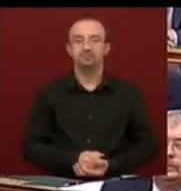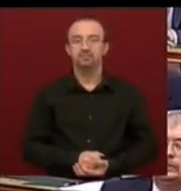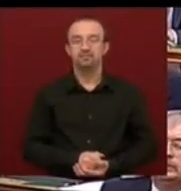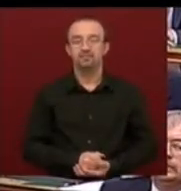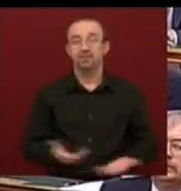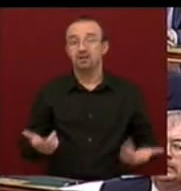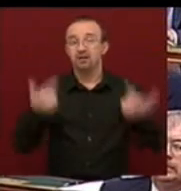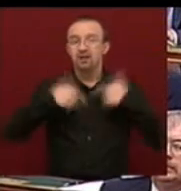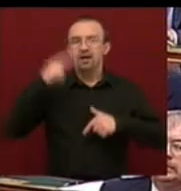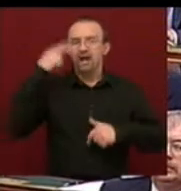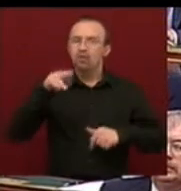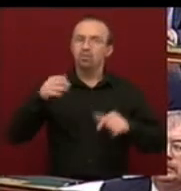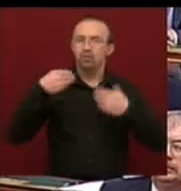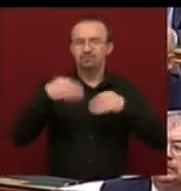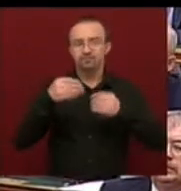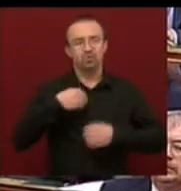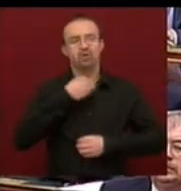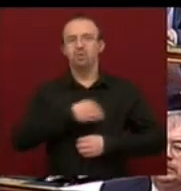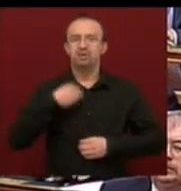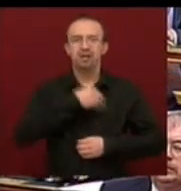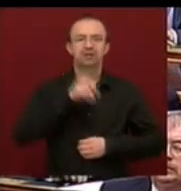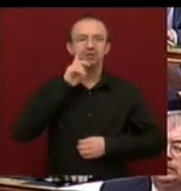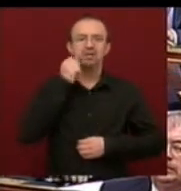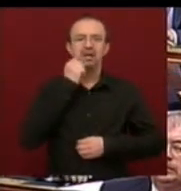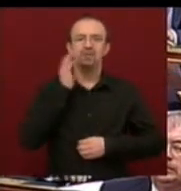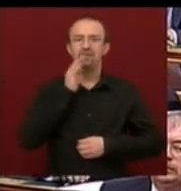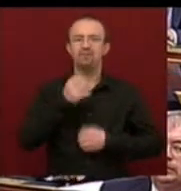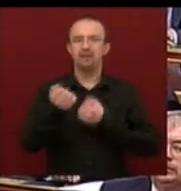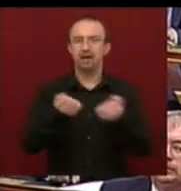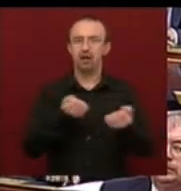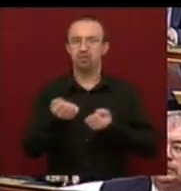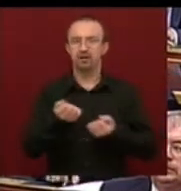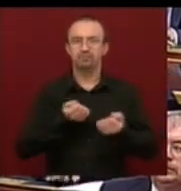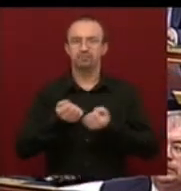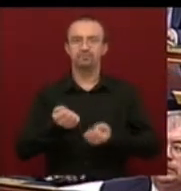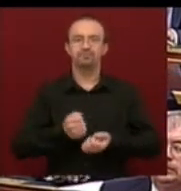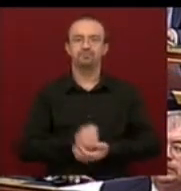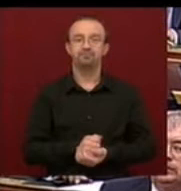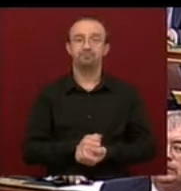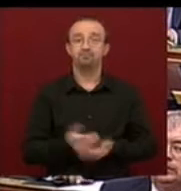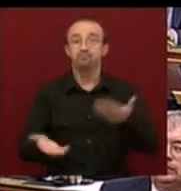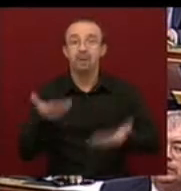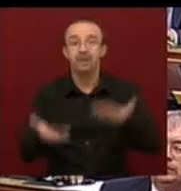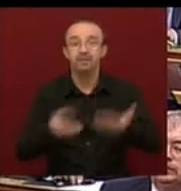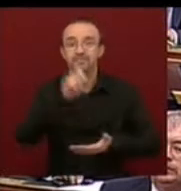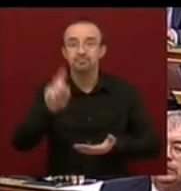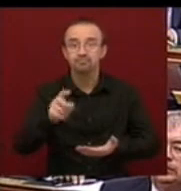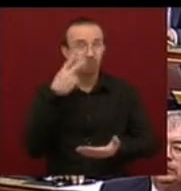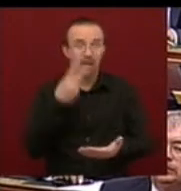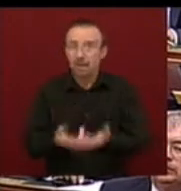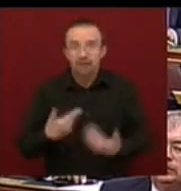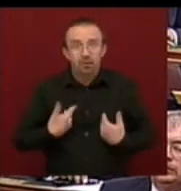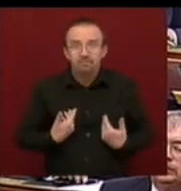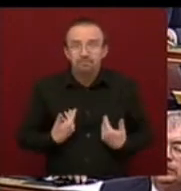Elnök úr, arról beszél, hogy borzalmas ez az IMF megállapodás. Melyik? Nem látunk